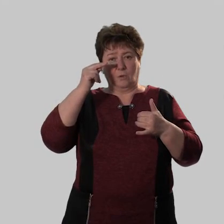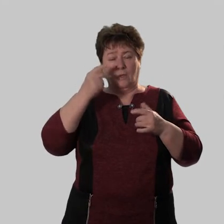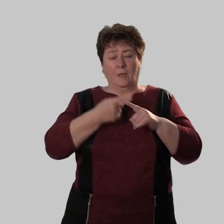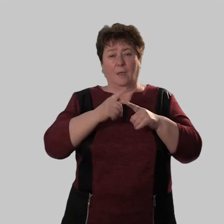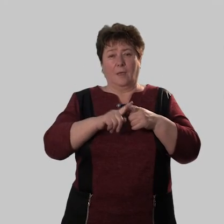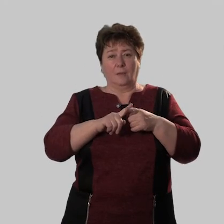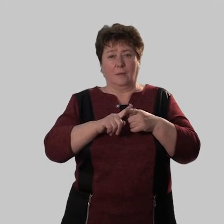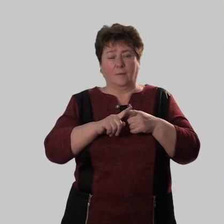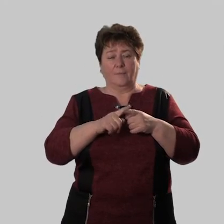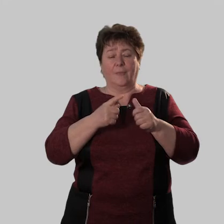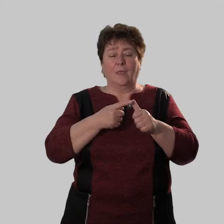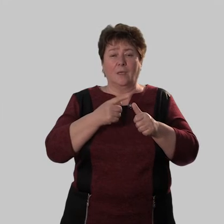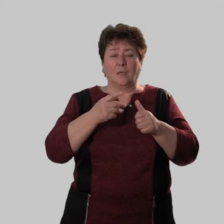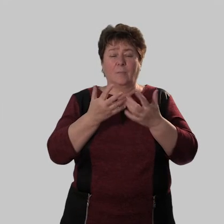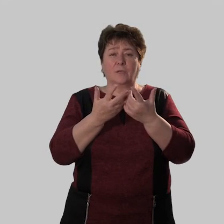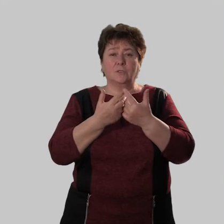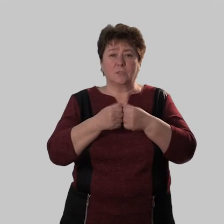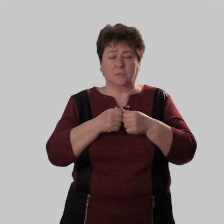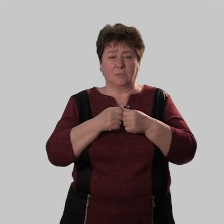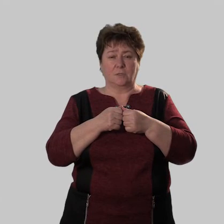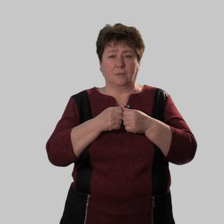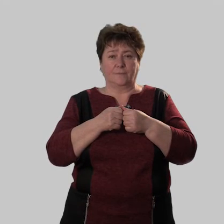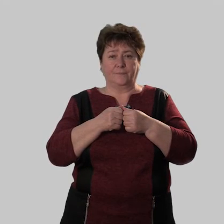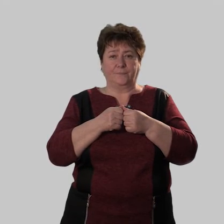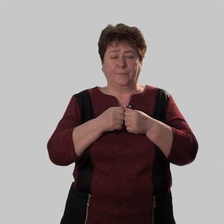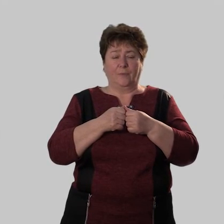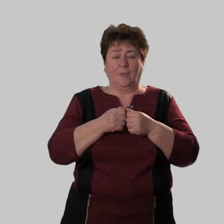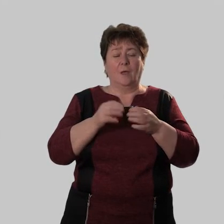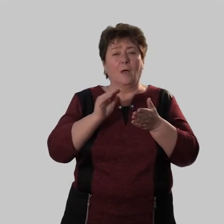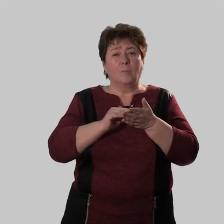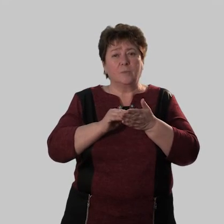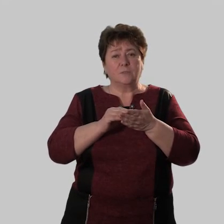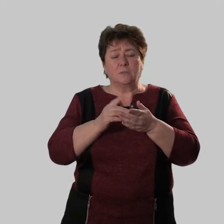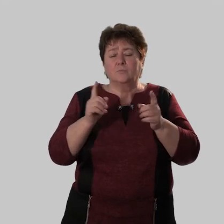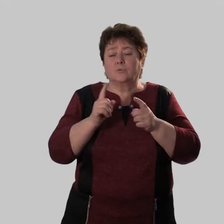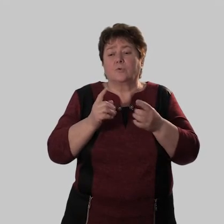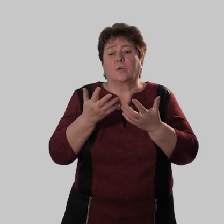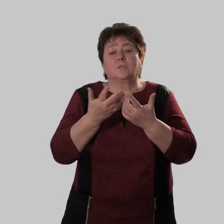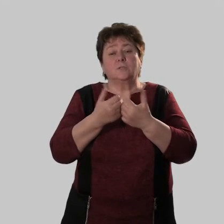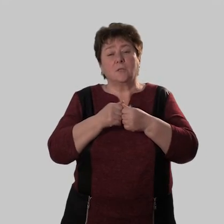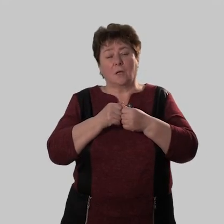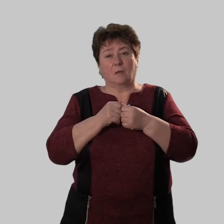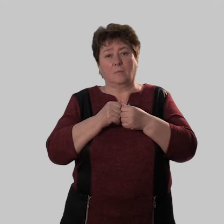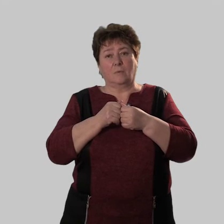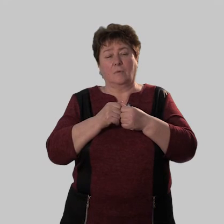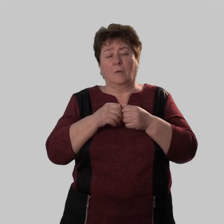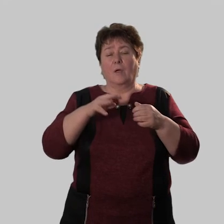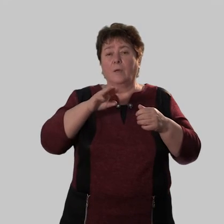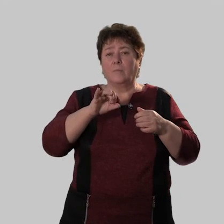это имя числительное мы постоянно с вами что-то считаем